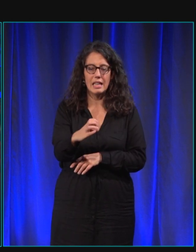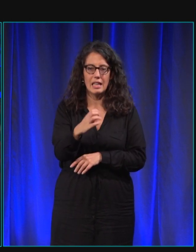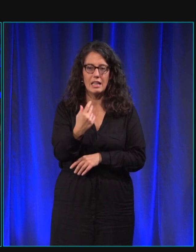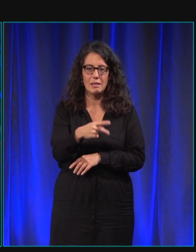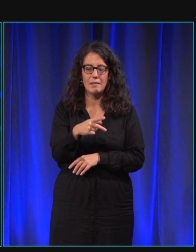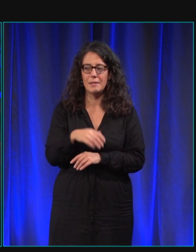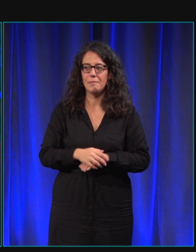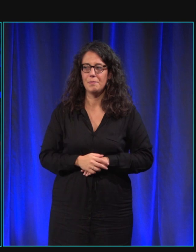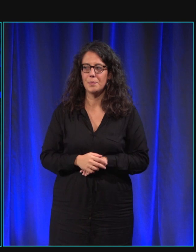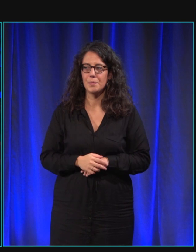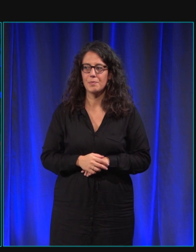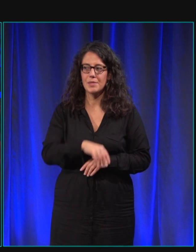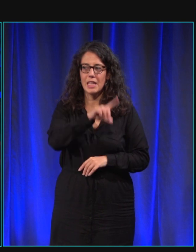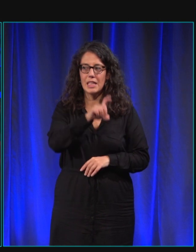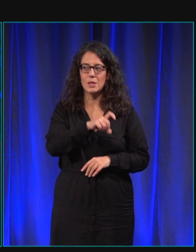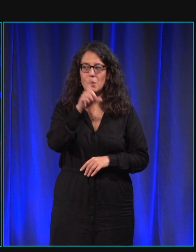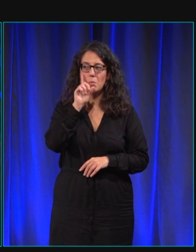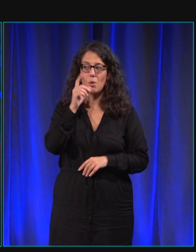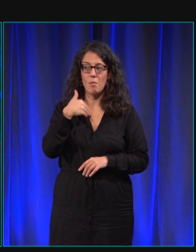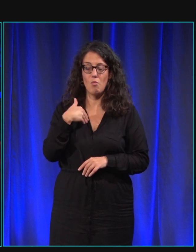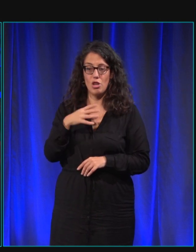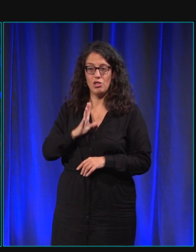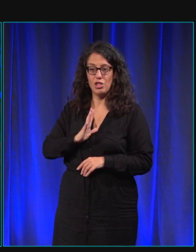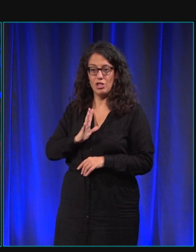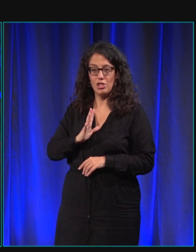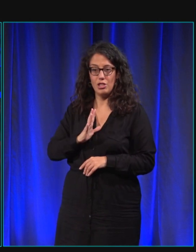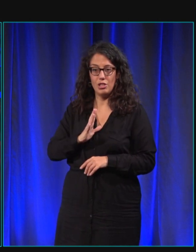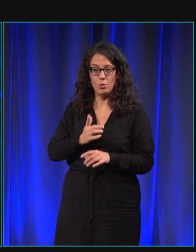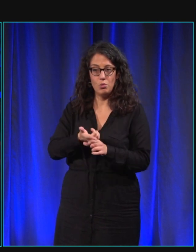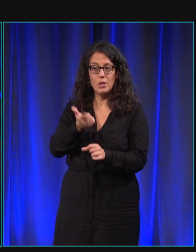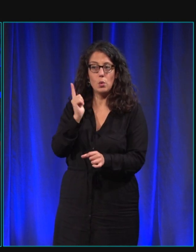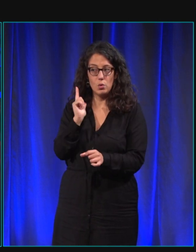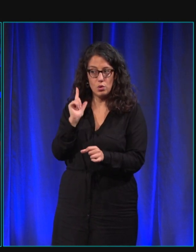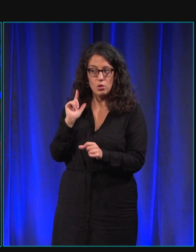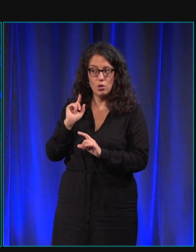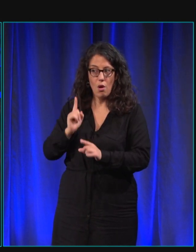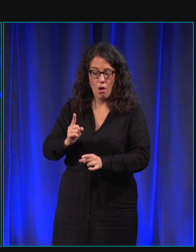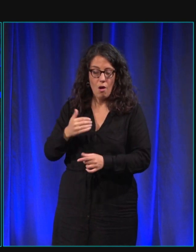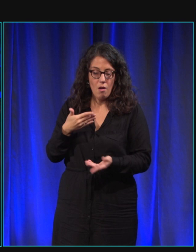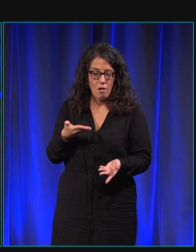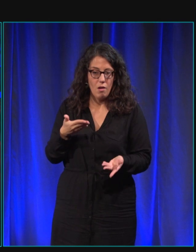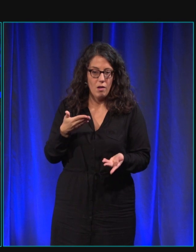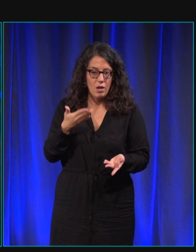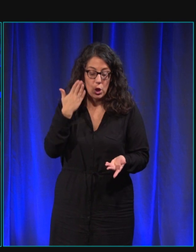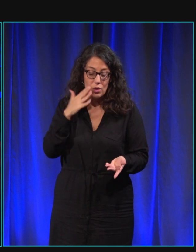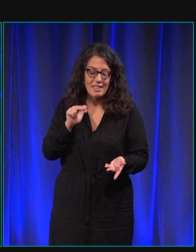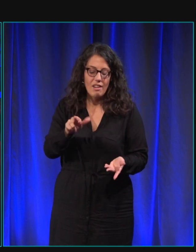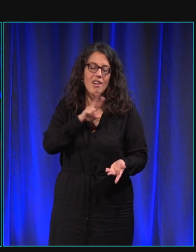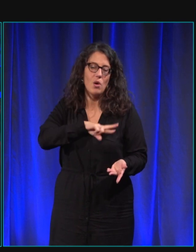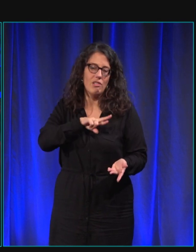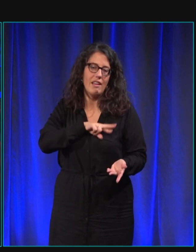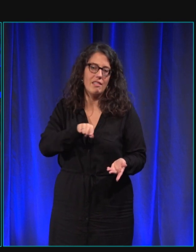parce que j'ai l'ASA donc depuis deux ans et effectivement je sais qu'à un moment donné il sera en retraite